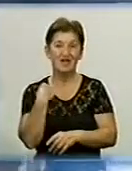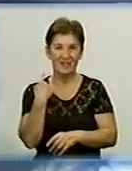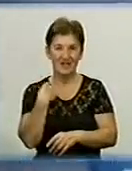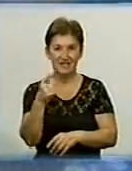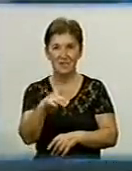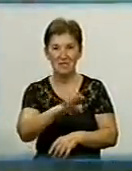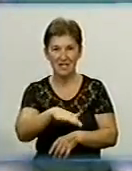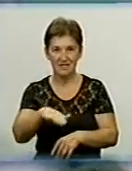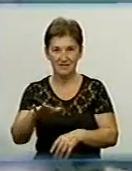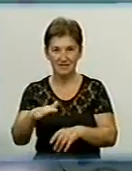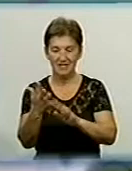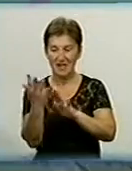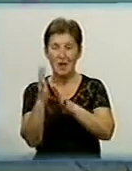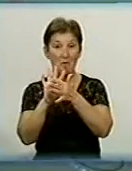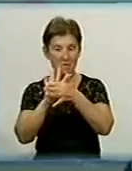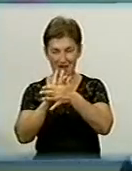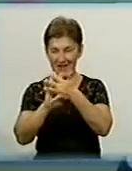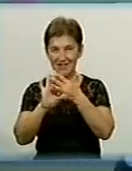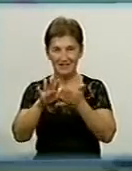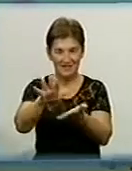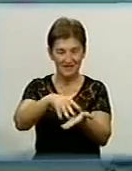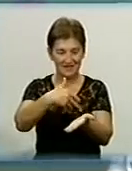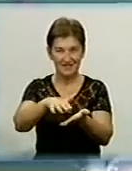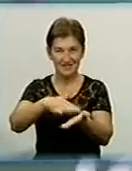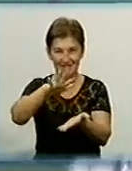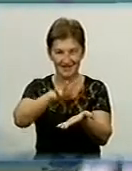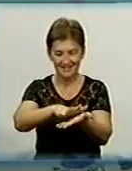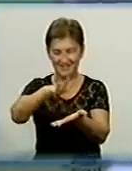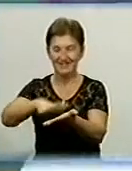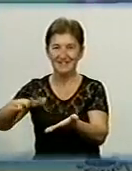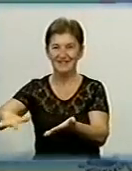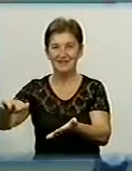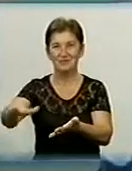Так, пальчики розтав, розтавайте. О, ой, висновляйте.